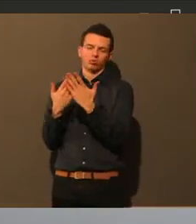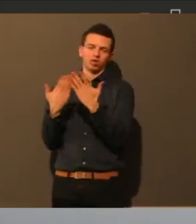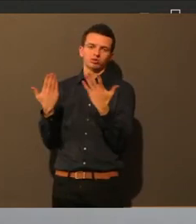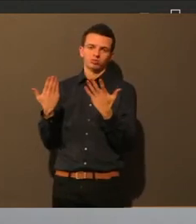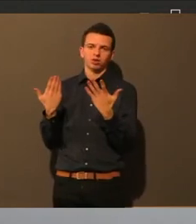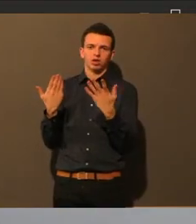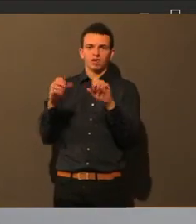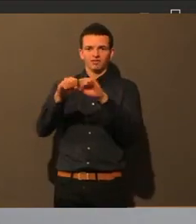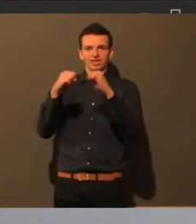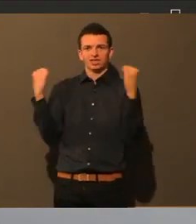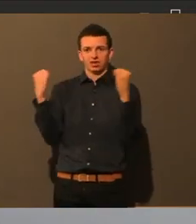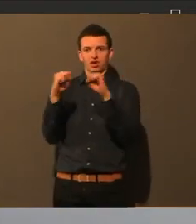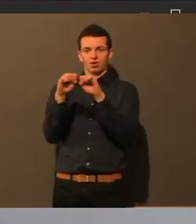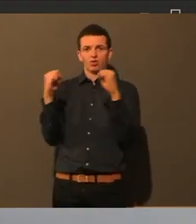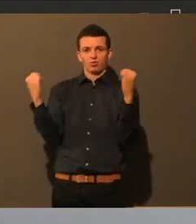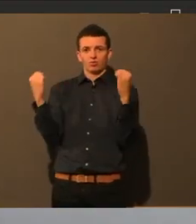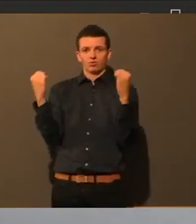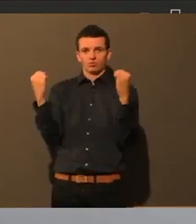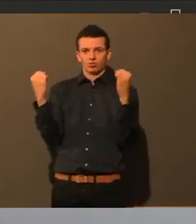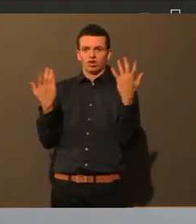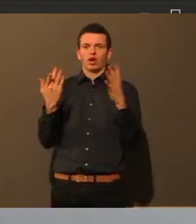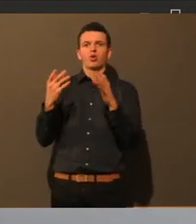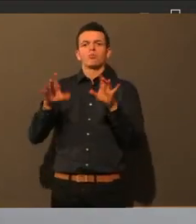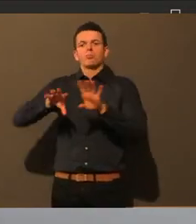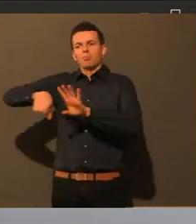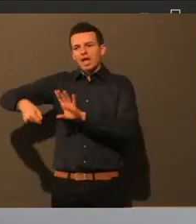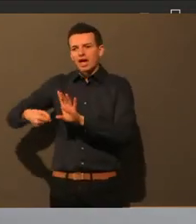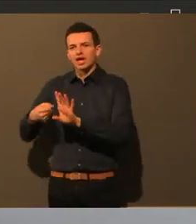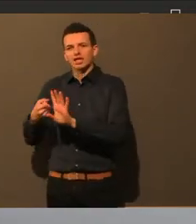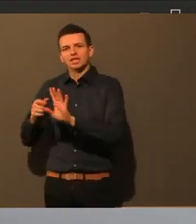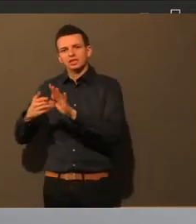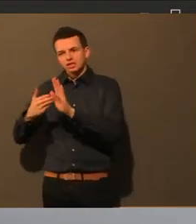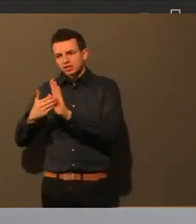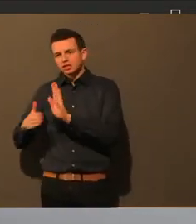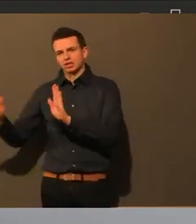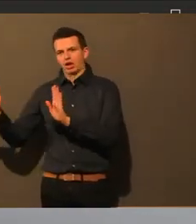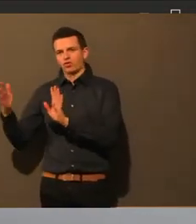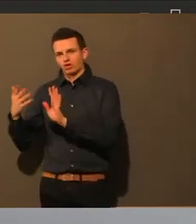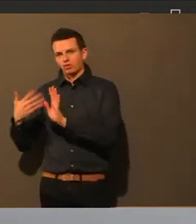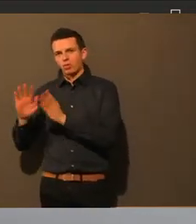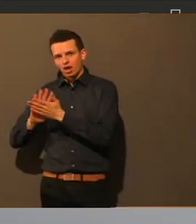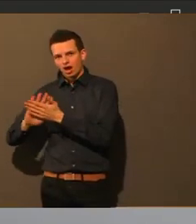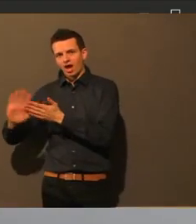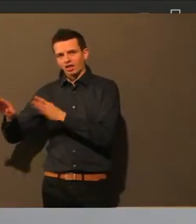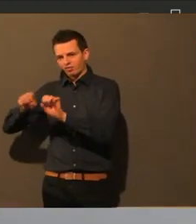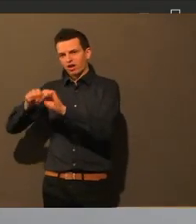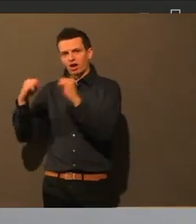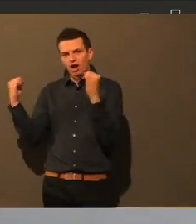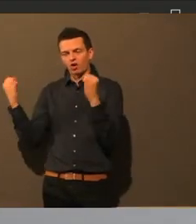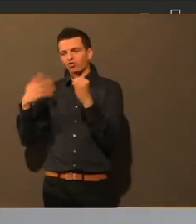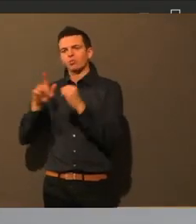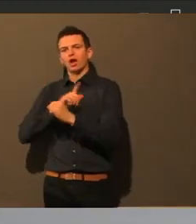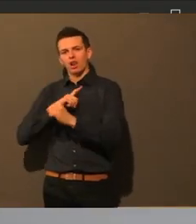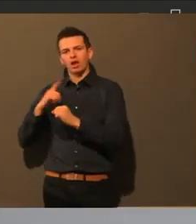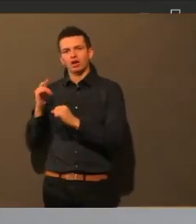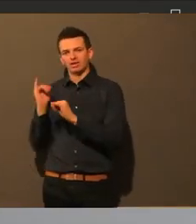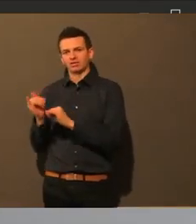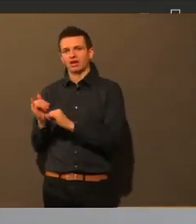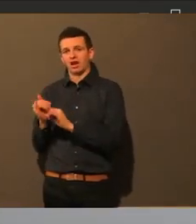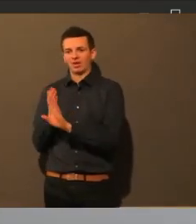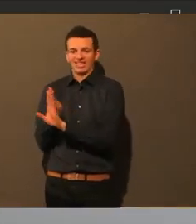das wären so meine Punkte. Also, dann fasse ich zusammen. Es geht noch mal um das Thema Desinfektionsmittel.